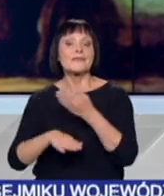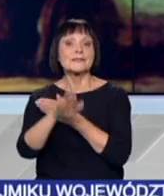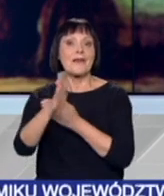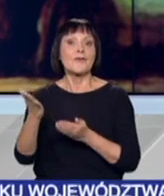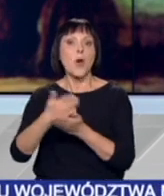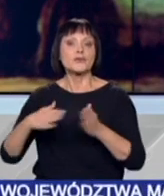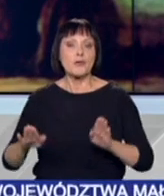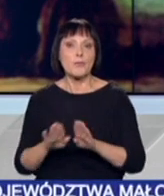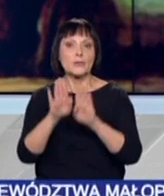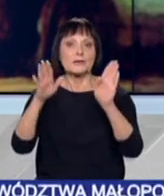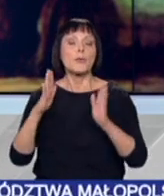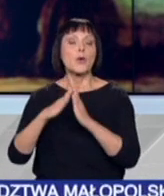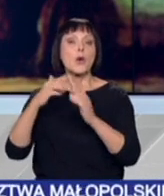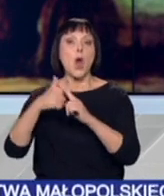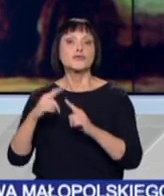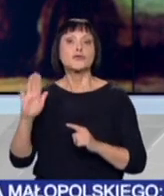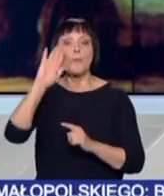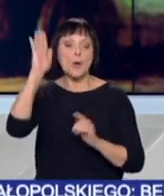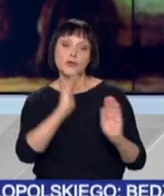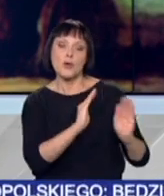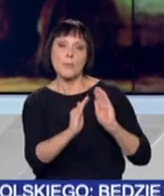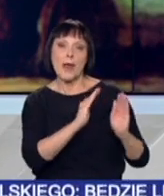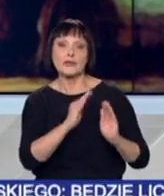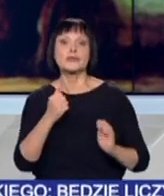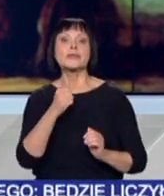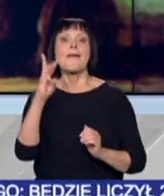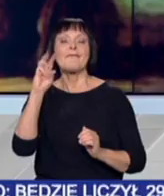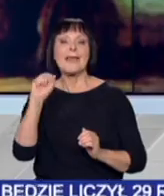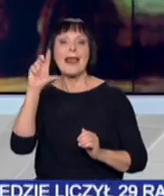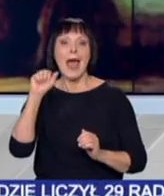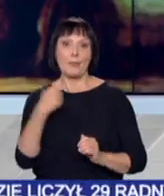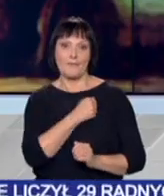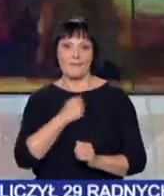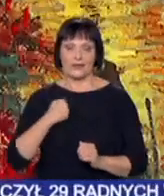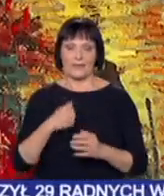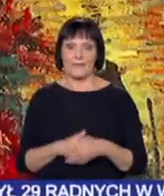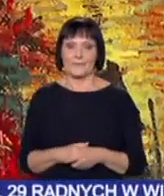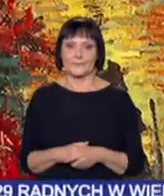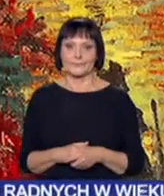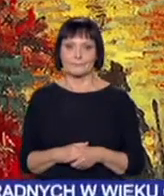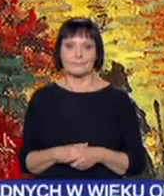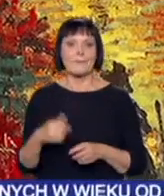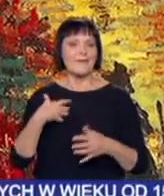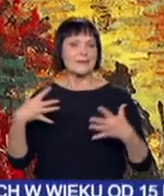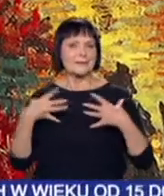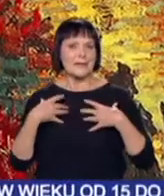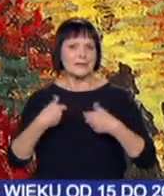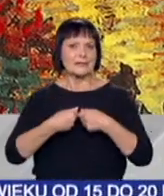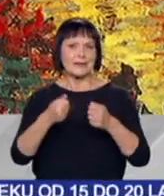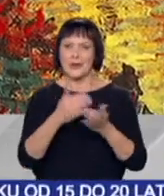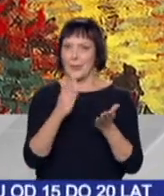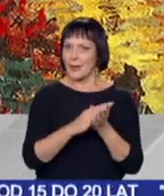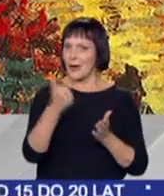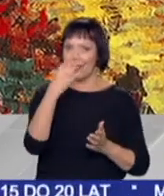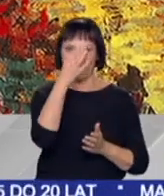Muzeum w Świątyni Opatrzności Bożej w warszawskim Wilanowie. Anna Molska. Za życie miał sprzedać tylko jeden